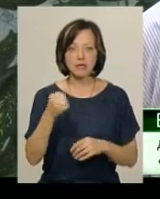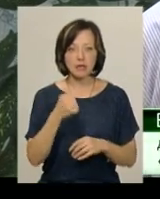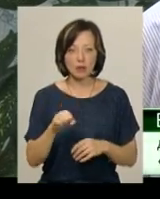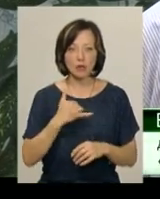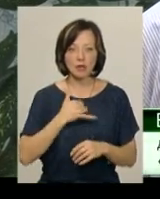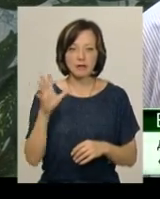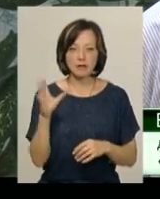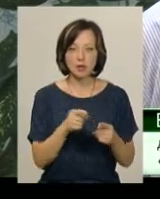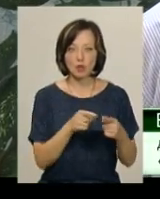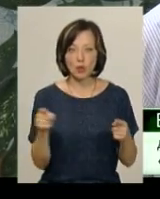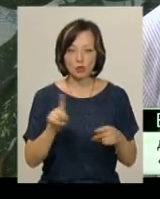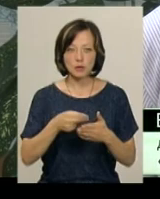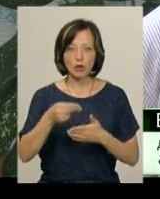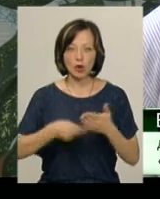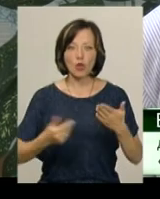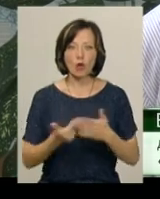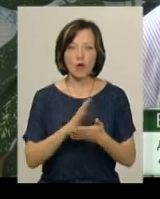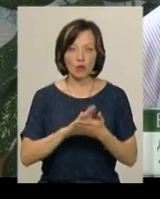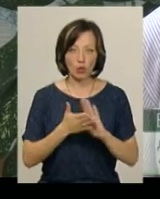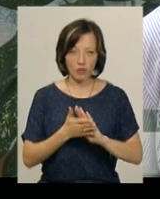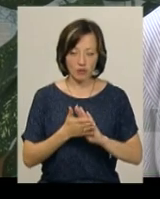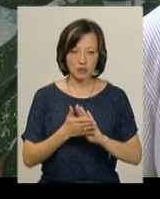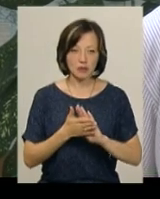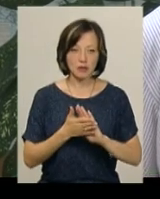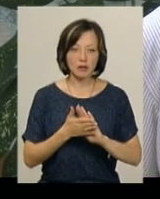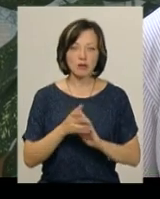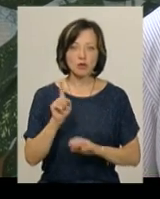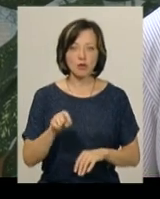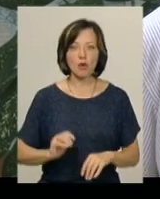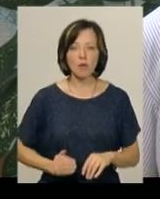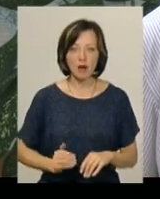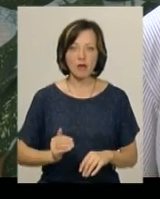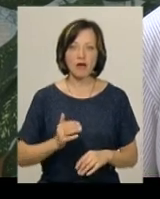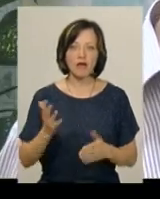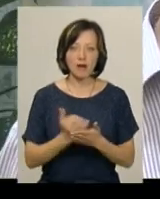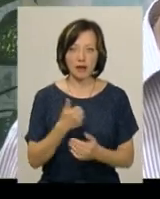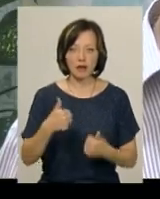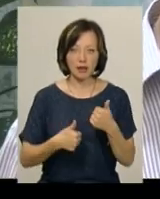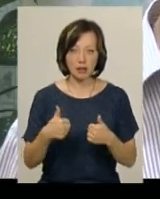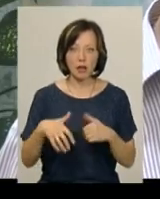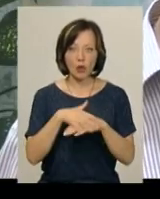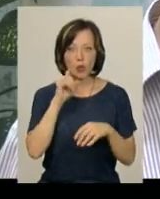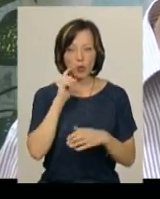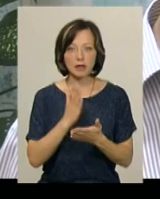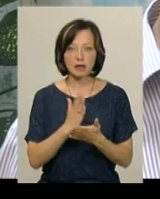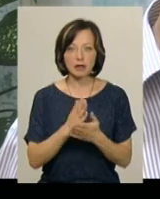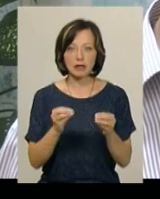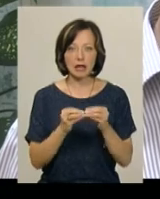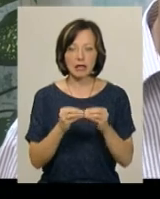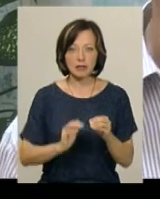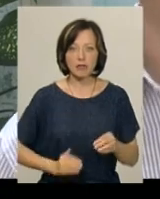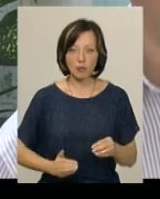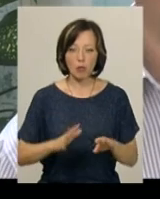строки, щоб заключити новий договір з тої компанії, яка виграє в нас тендер. На ринку України є порядка 10